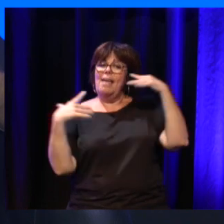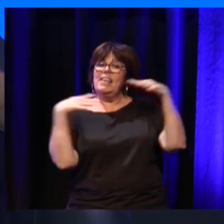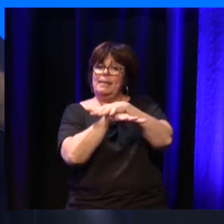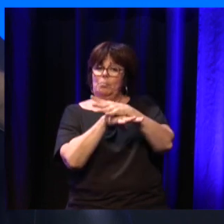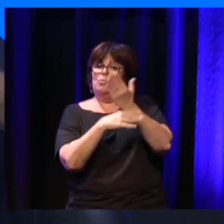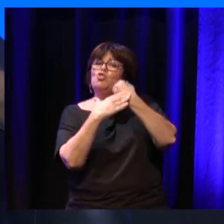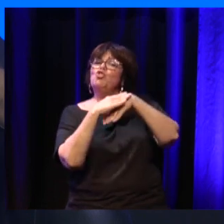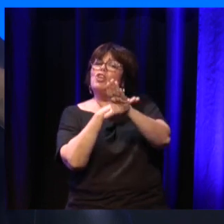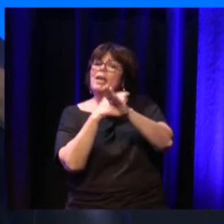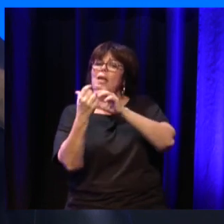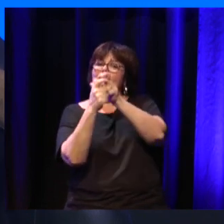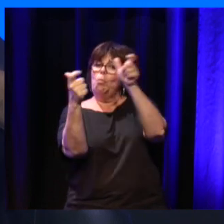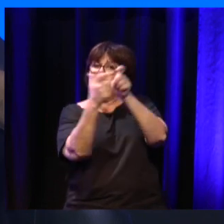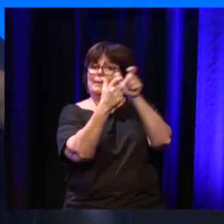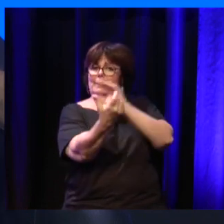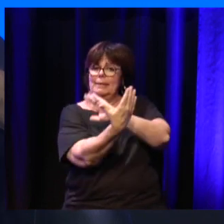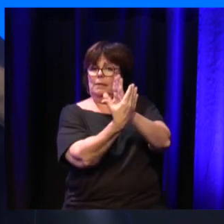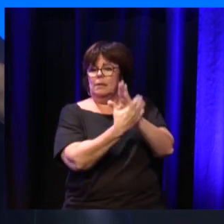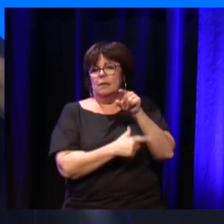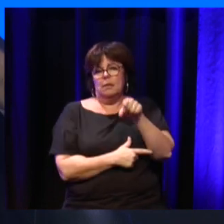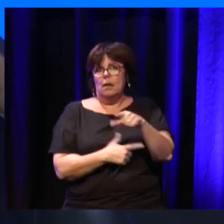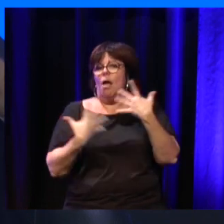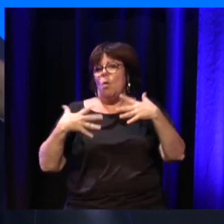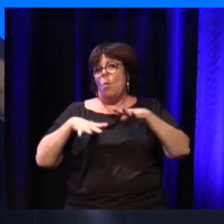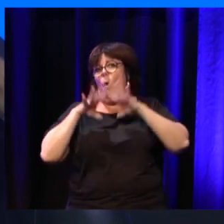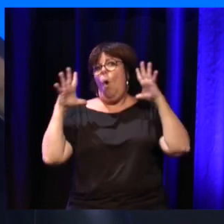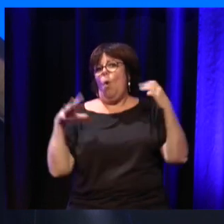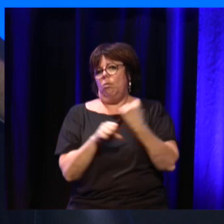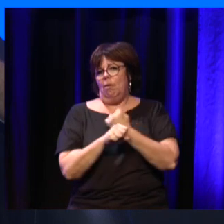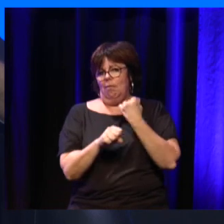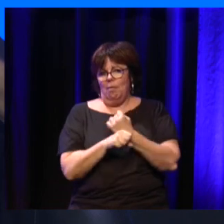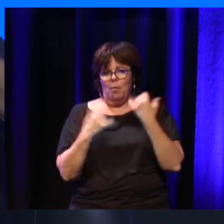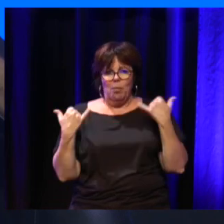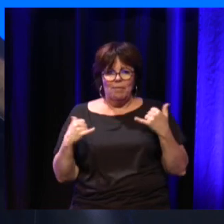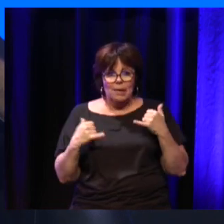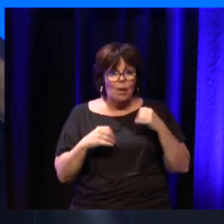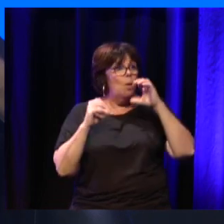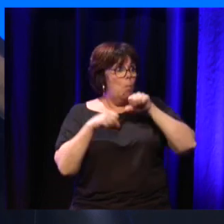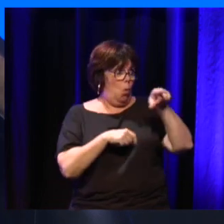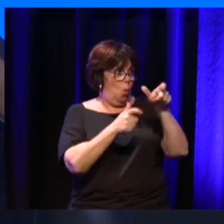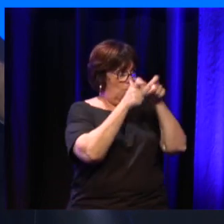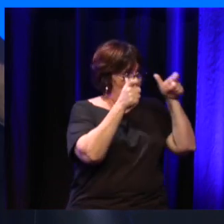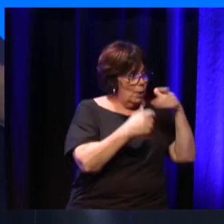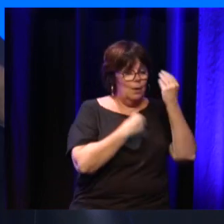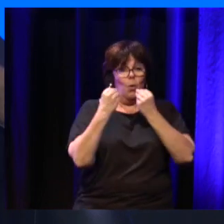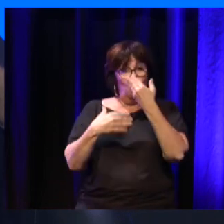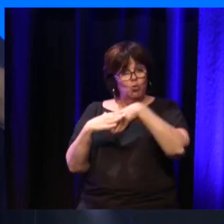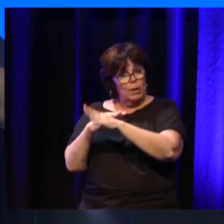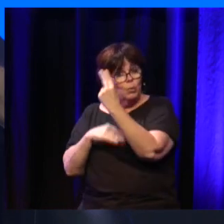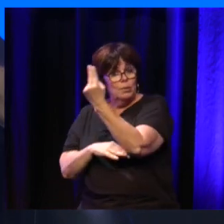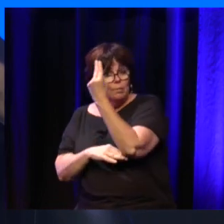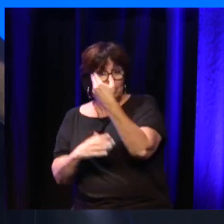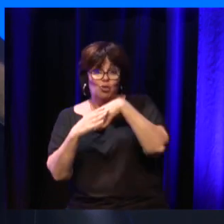et ça, je pense qu'il y a beaucoup de choses à faire, notamment on le déploie en entreprise mais on pourrait le déployer dans les universités et on pourrait le déployer dans les écoles.